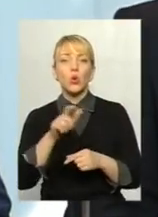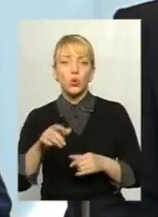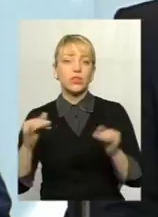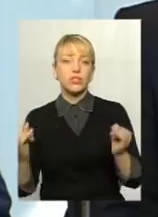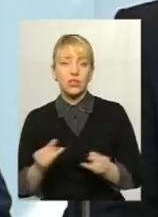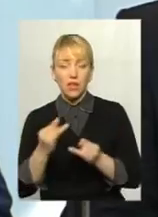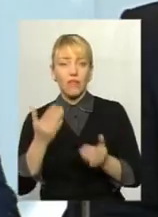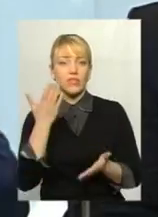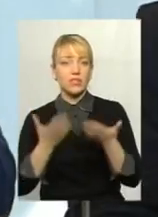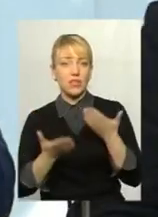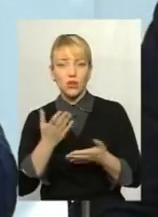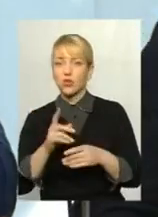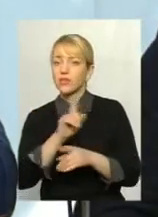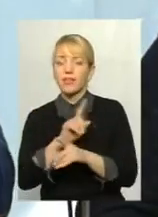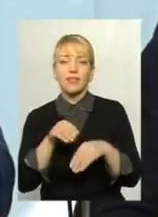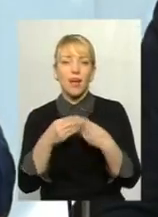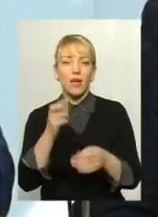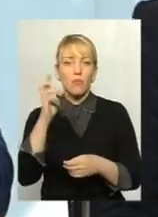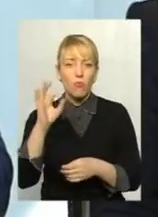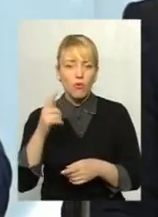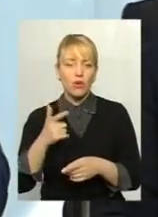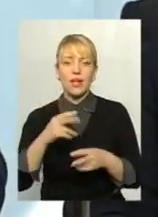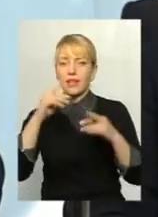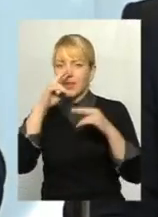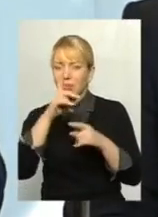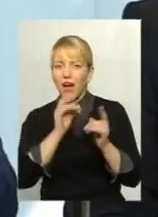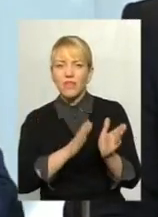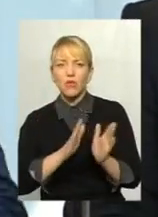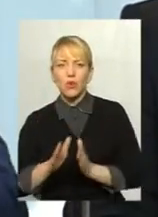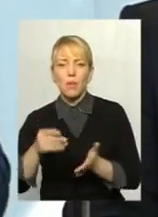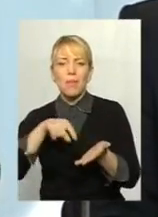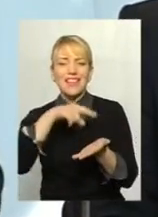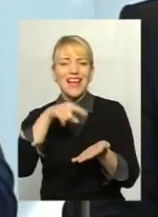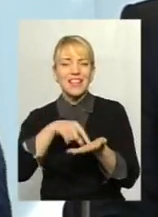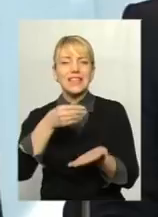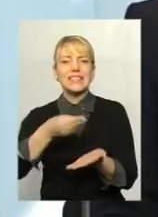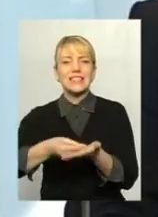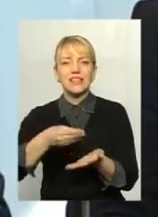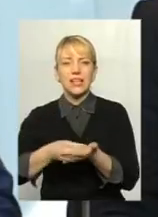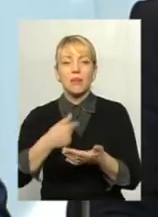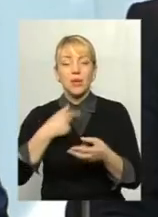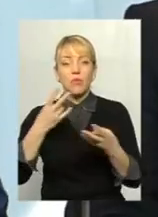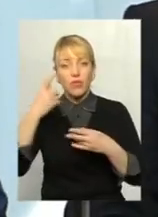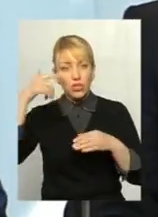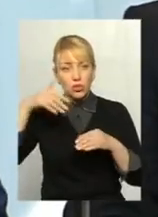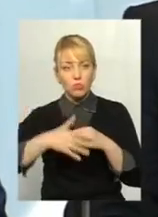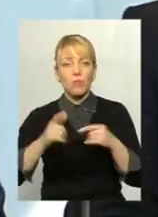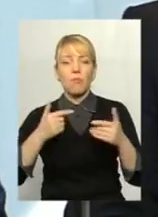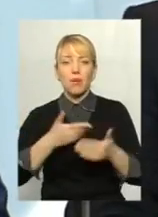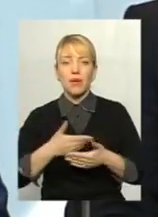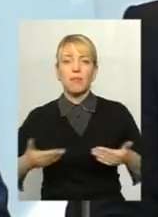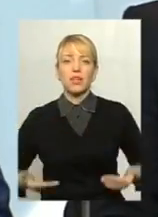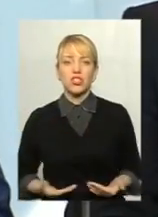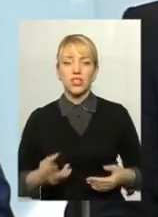якщо сьогодні, не дай Бог, неправильно врегулюється питання ціни, ми маємо розуміти, що ми пережили за останніх 100 років